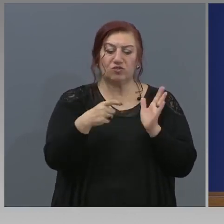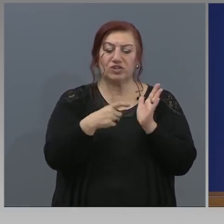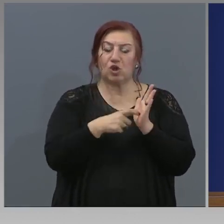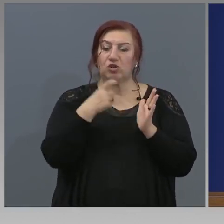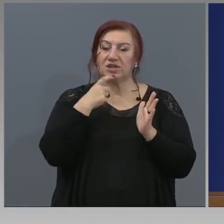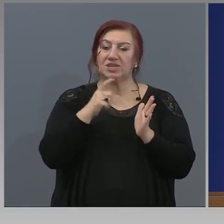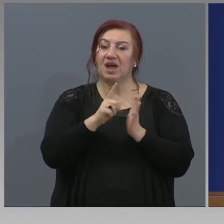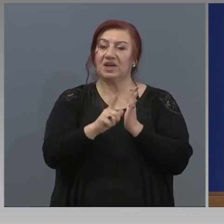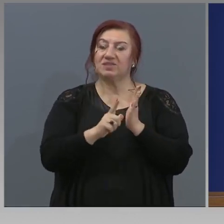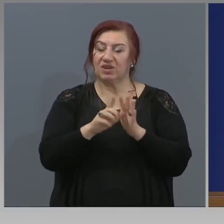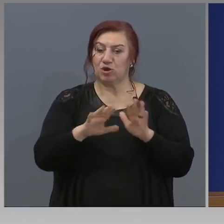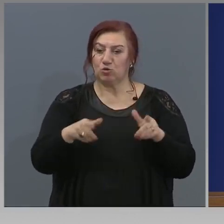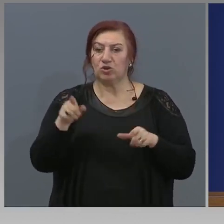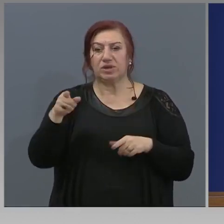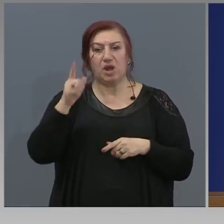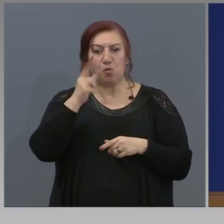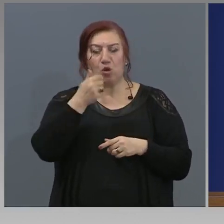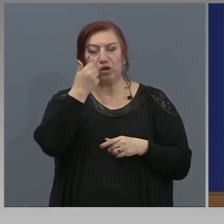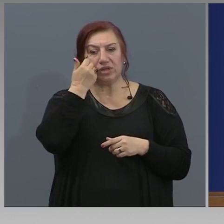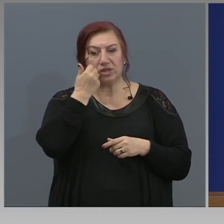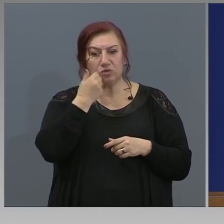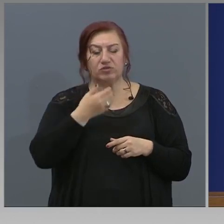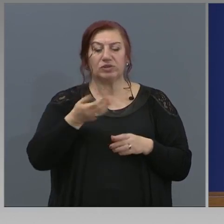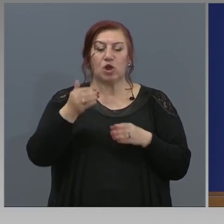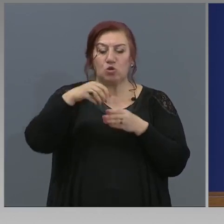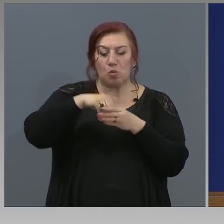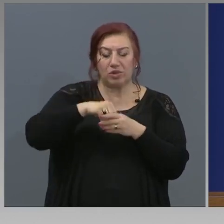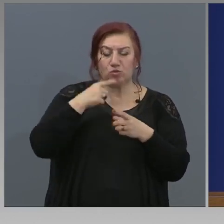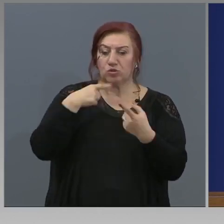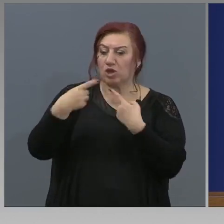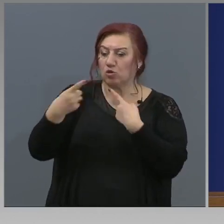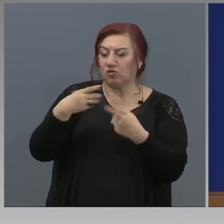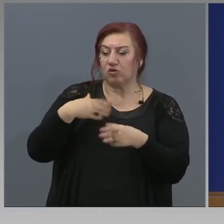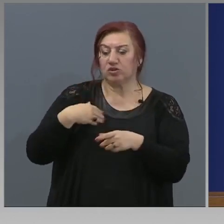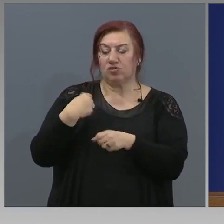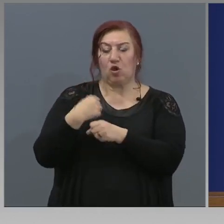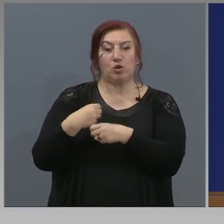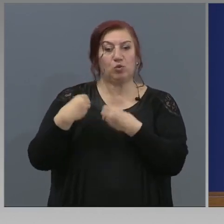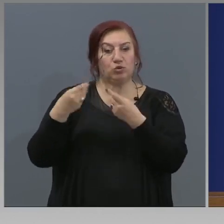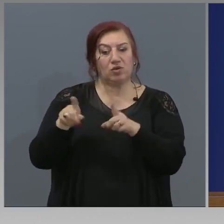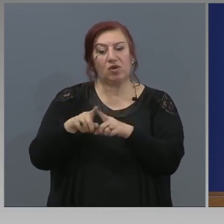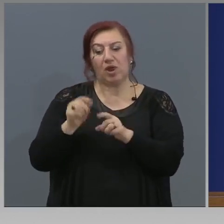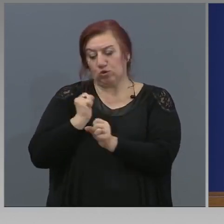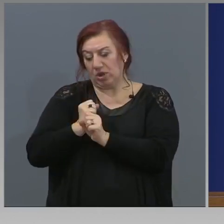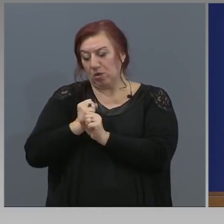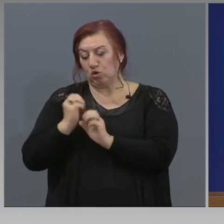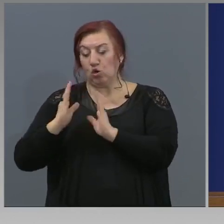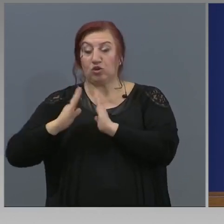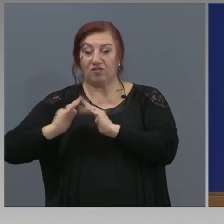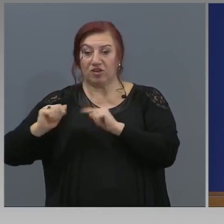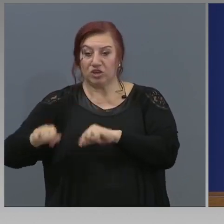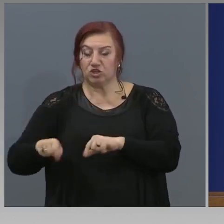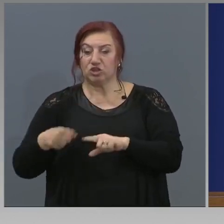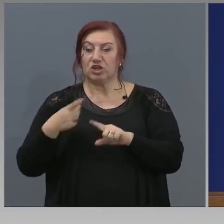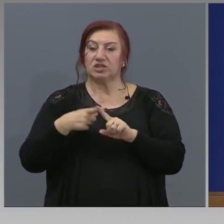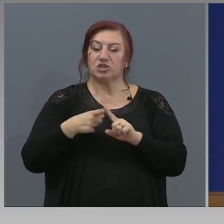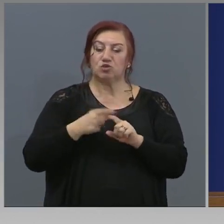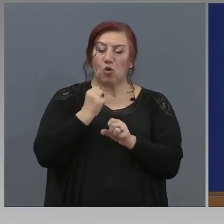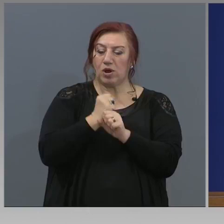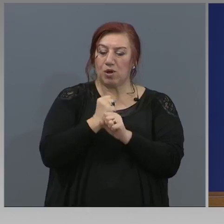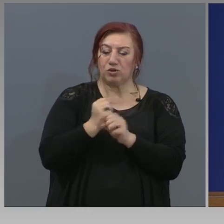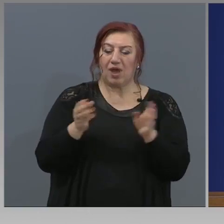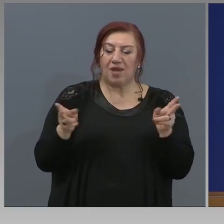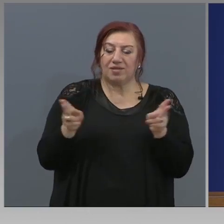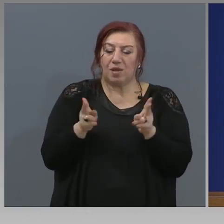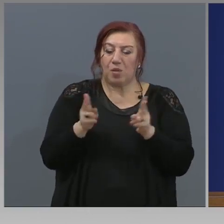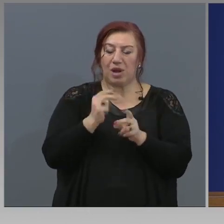положение. Т.е. те биха могли да се възползват и да договорят със своя работодател, както работа от къщи, така и работа в намалено работно